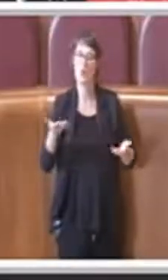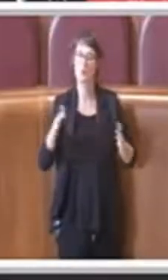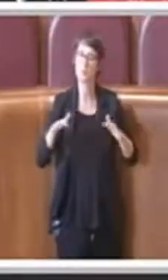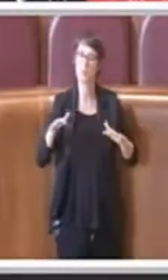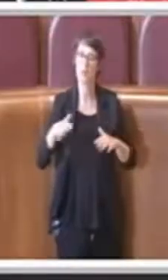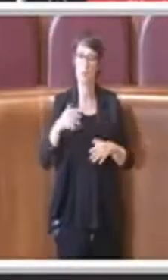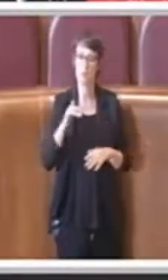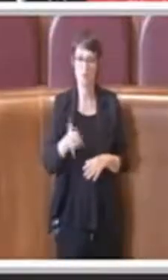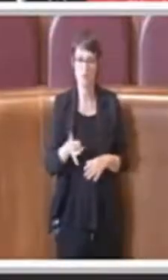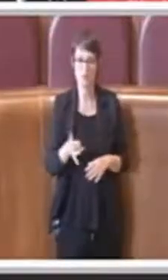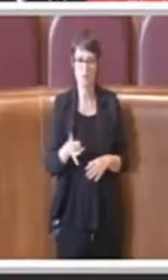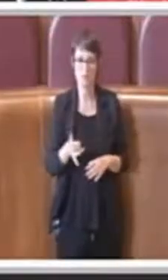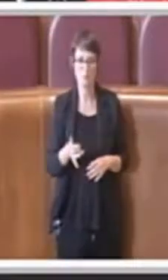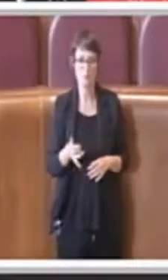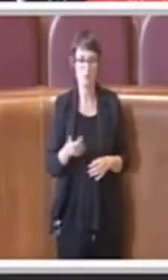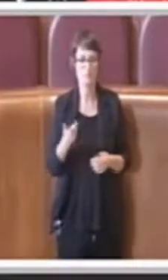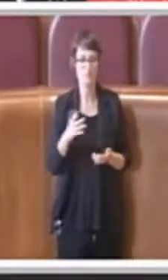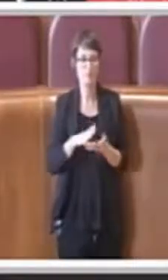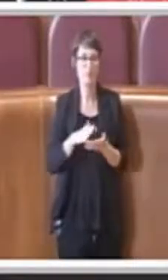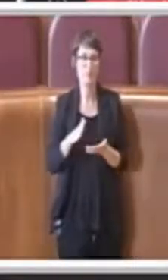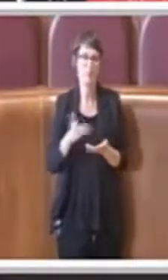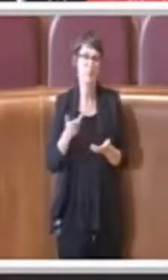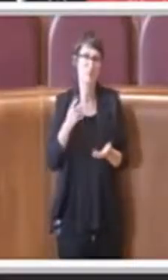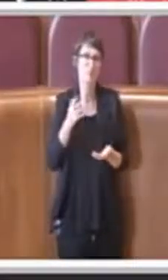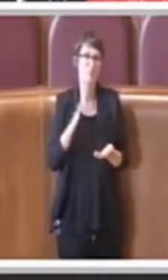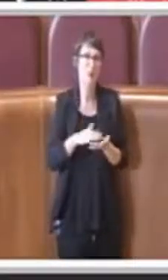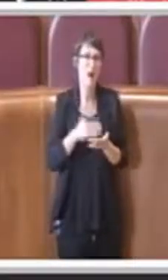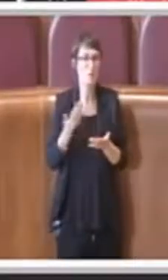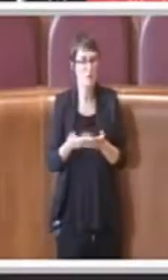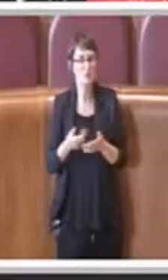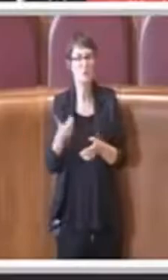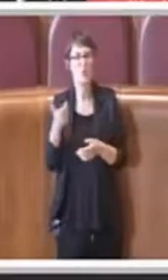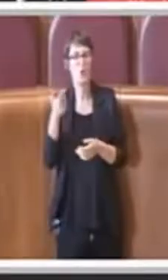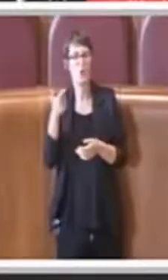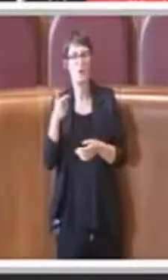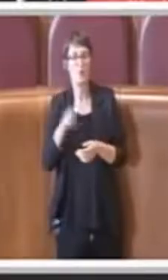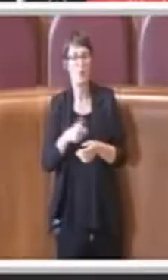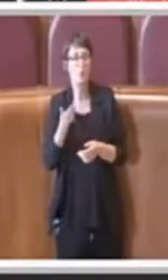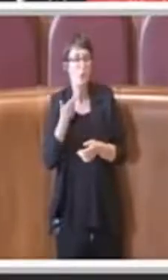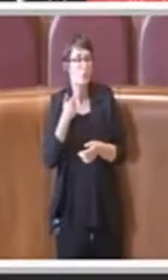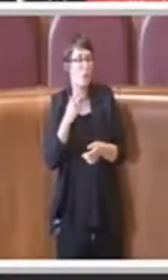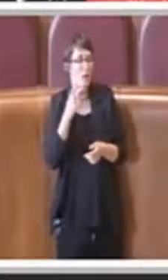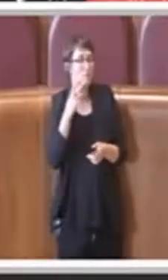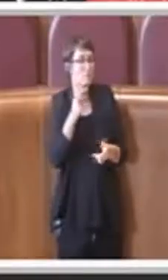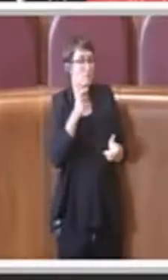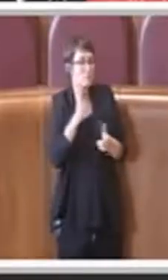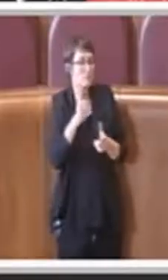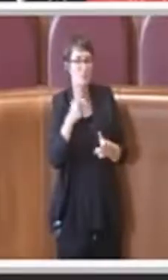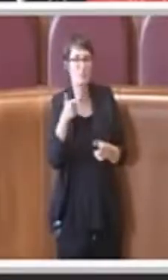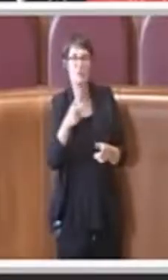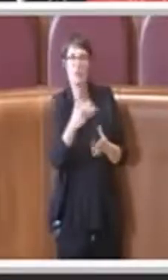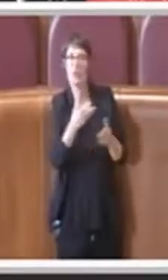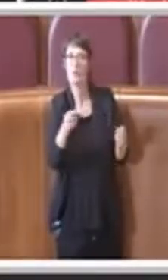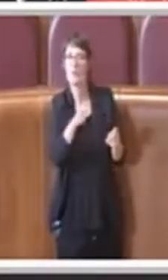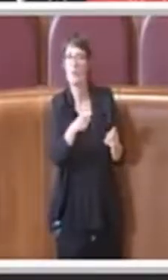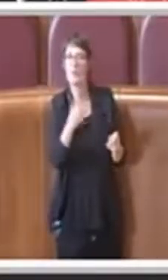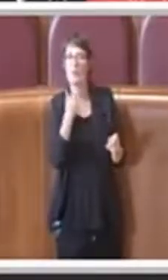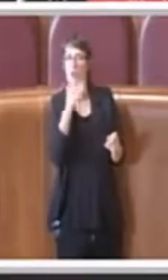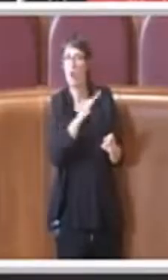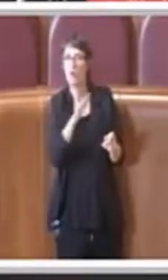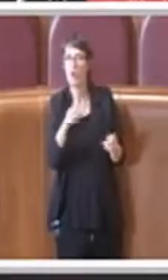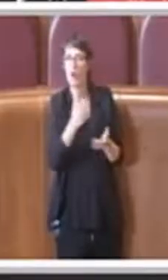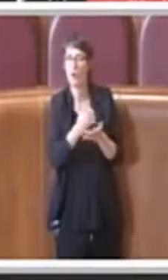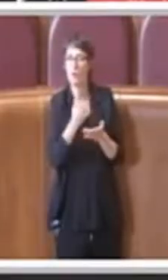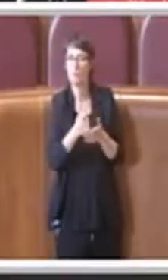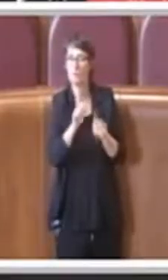neanche la volontà di esercitare una protezione differente. Ad oggi non si entra nel merito della quantificazione delle